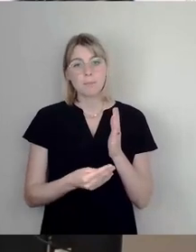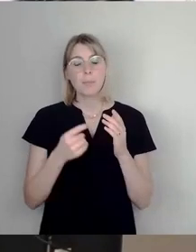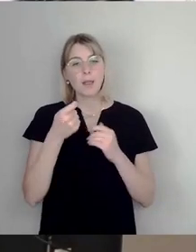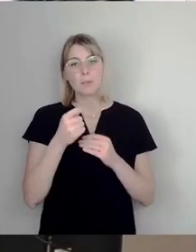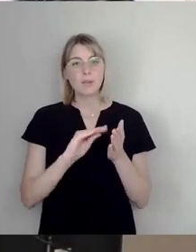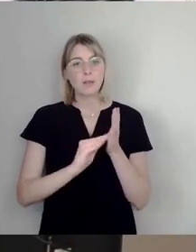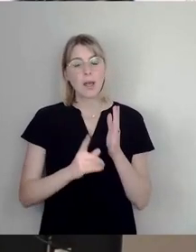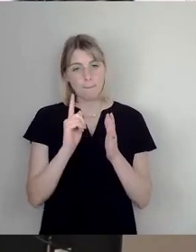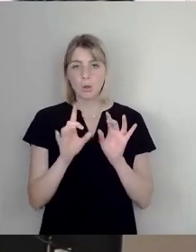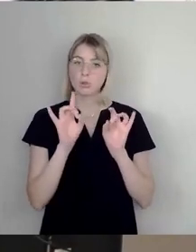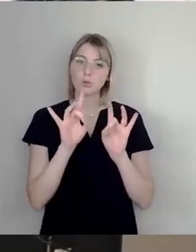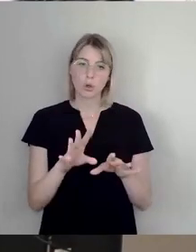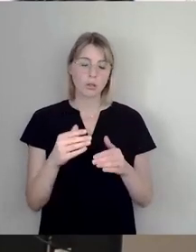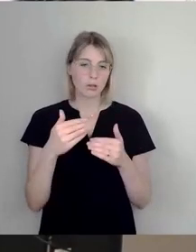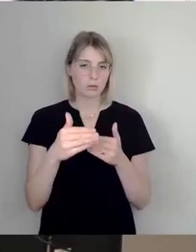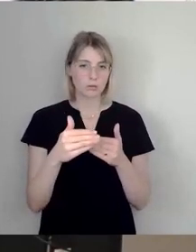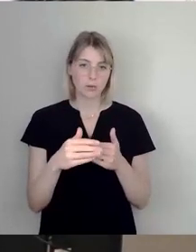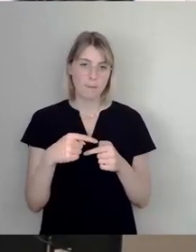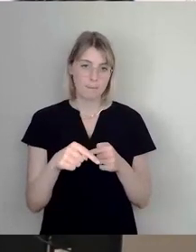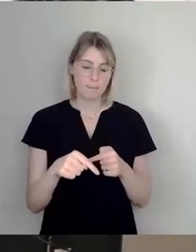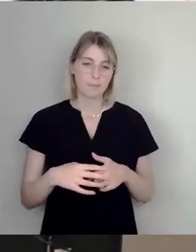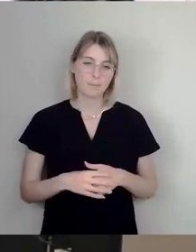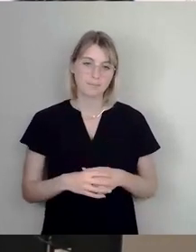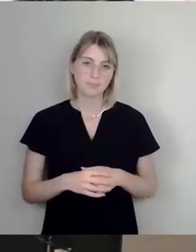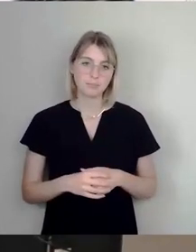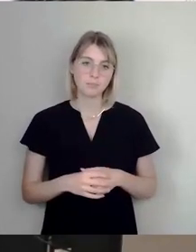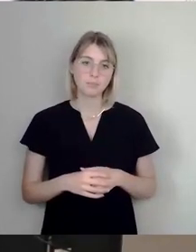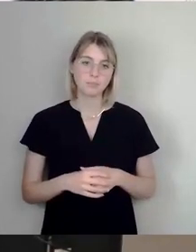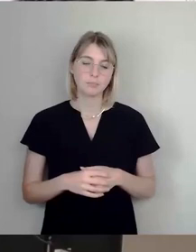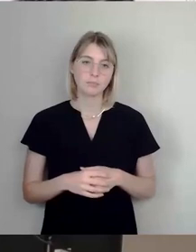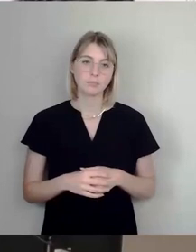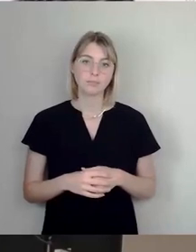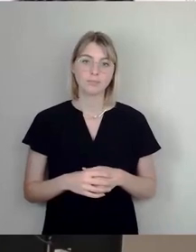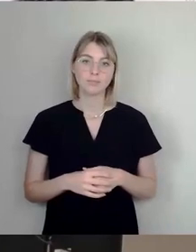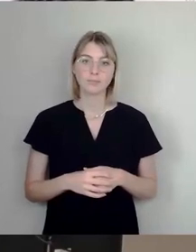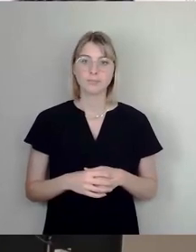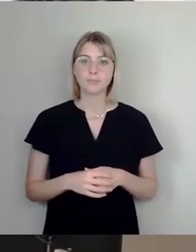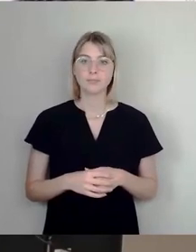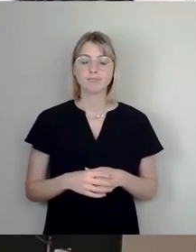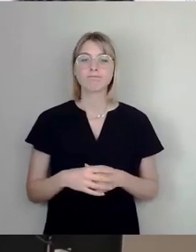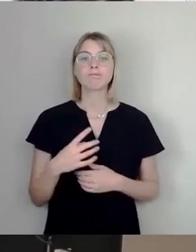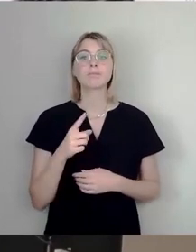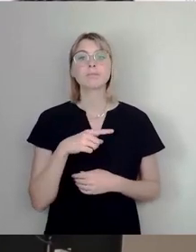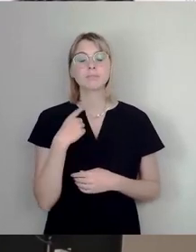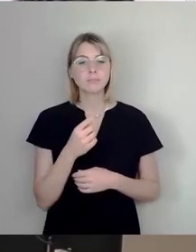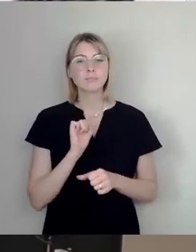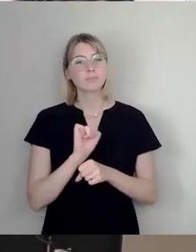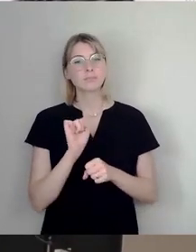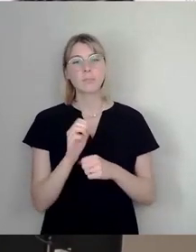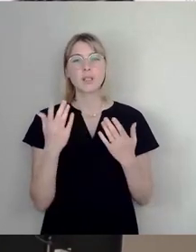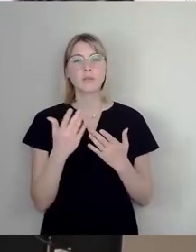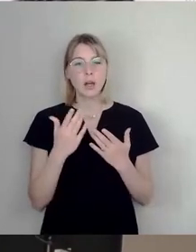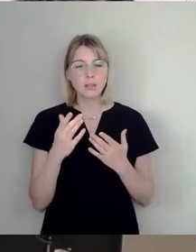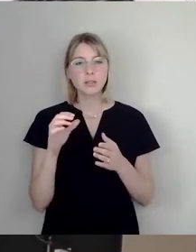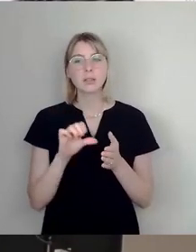Weiterhin fordern wir natürlich, dass wir dagegen sind, dass weiterhin dezentrale, das heißt Wohnungen